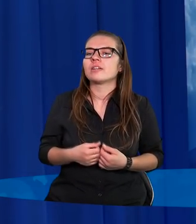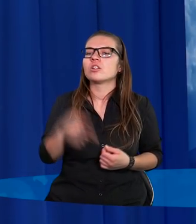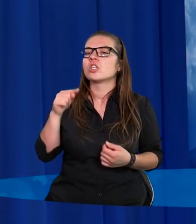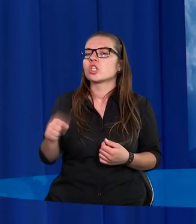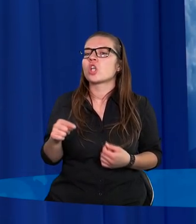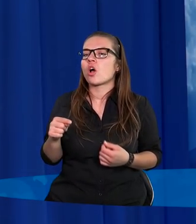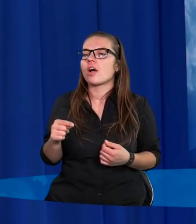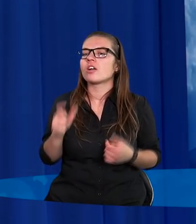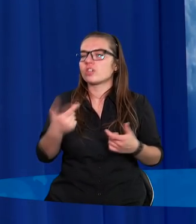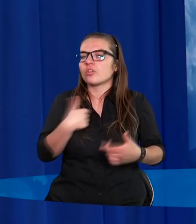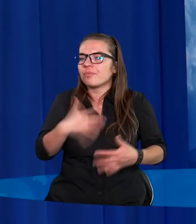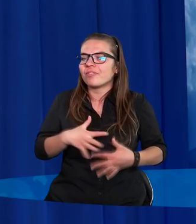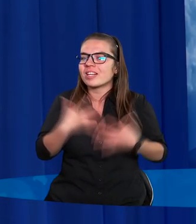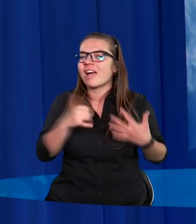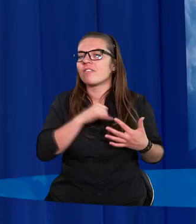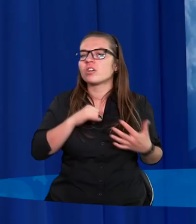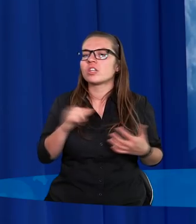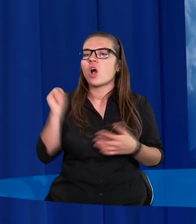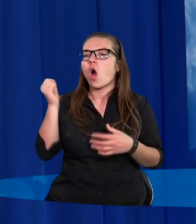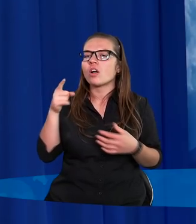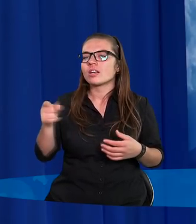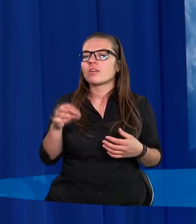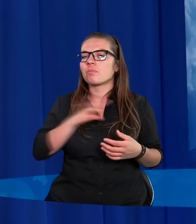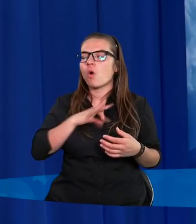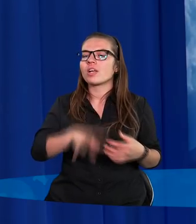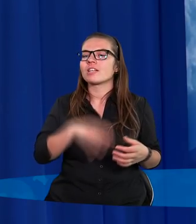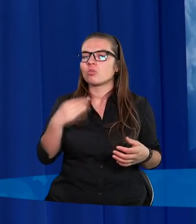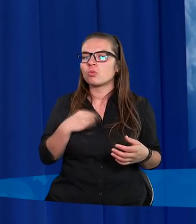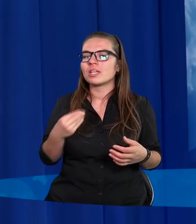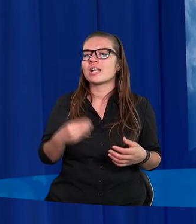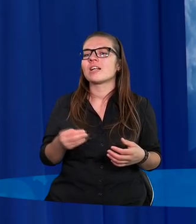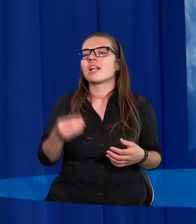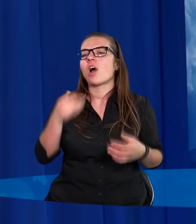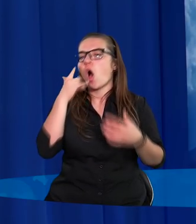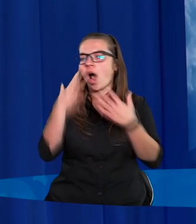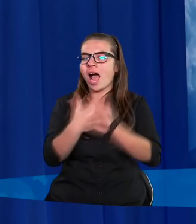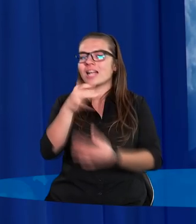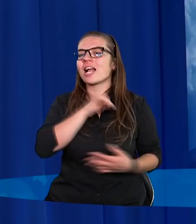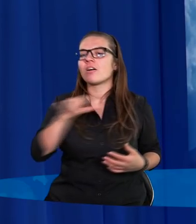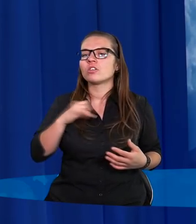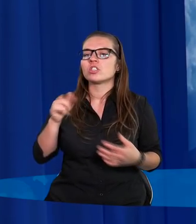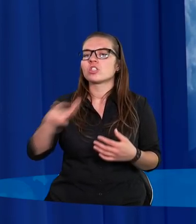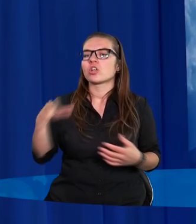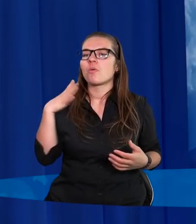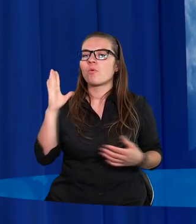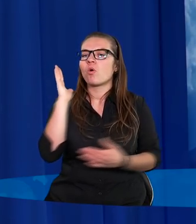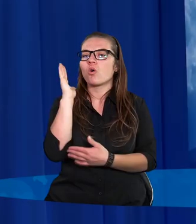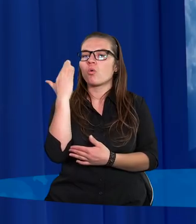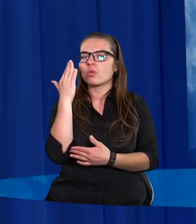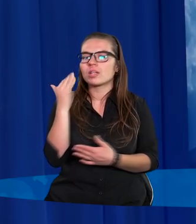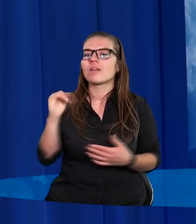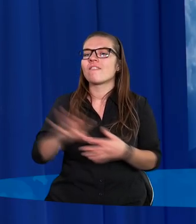I to, co wydawało mi się oknem mojej duszy, okazało się, że było to lustro